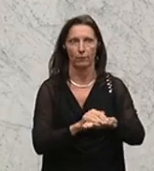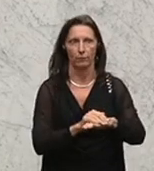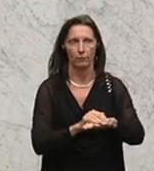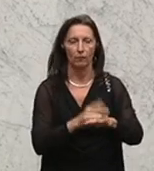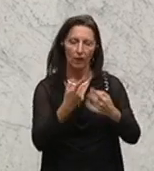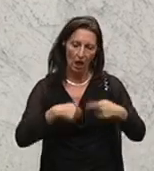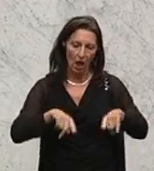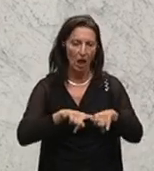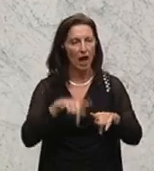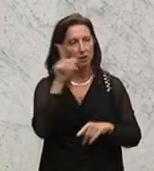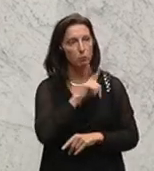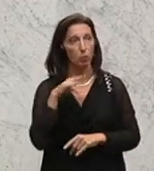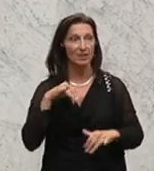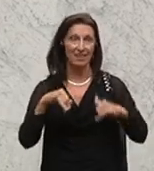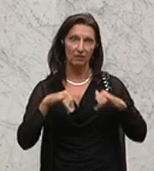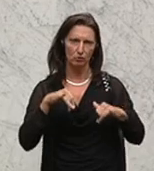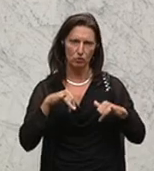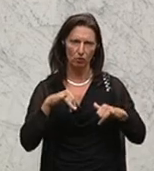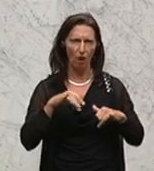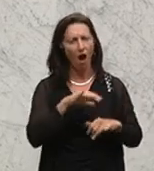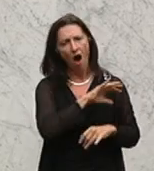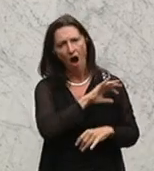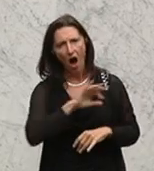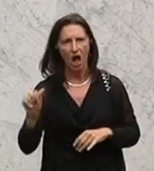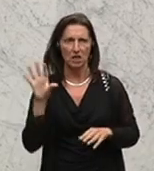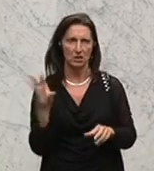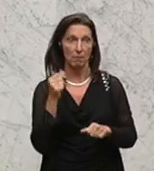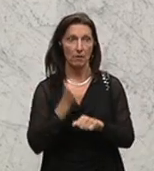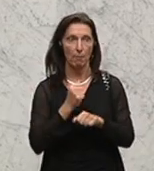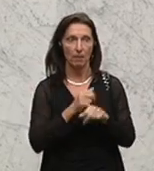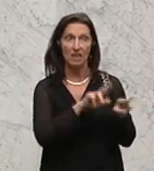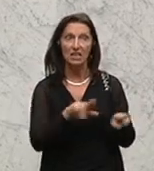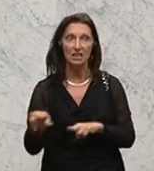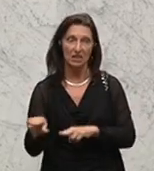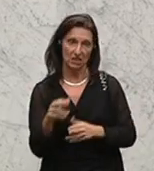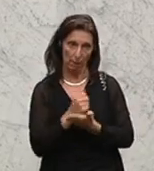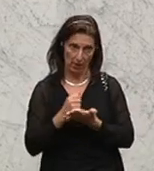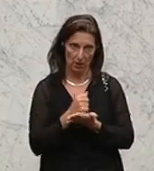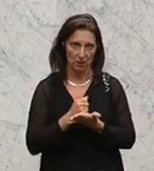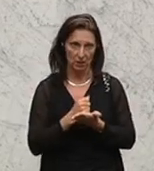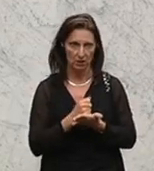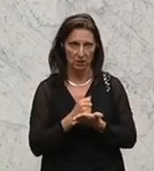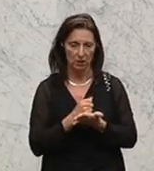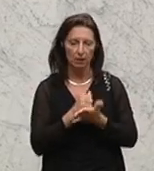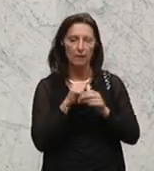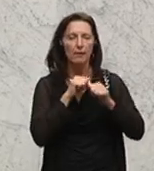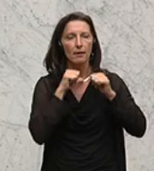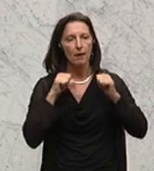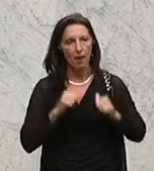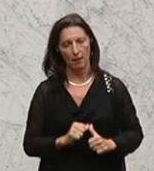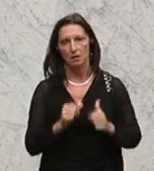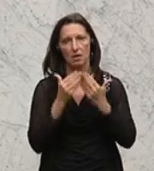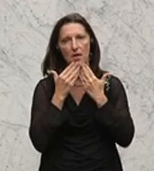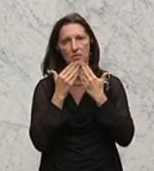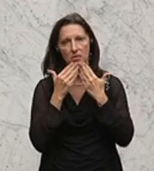Landespolizeidirektion und allen Mitarbeiterinnen und Mitarbeitern der Gerichtsmedizinern ein herzliches Danke sagen für diese